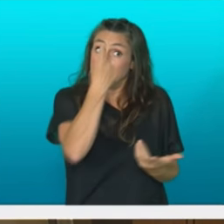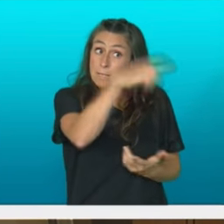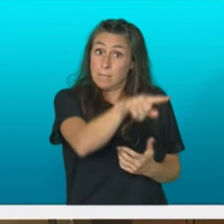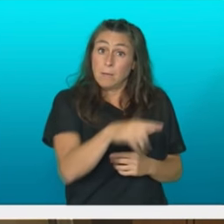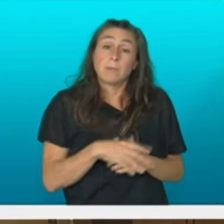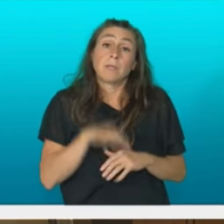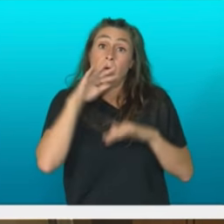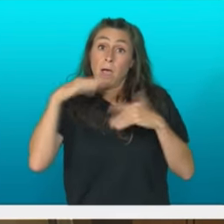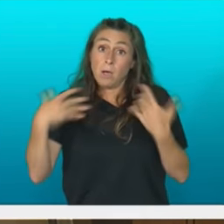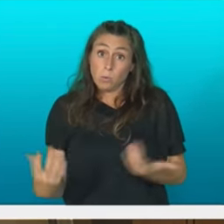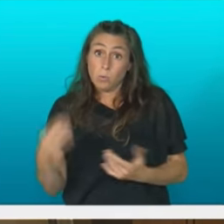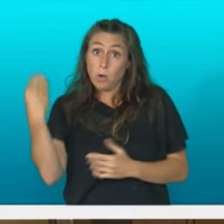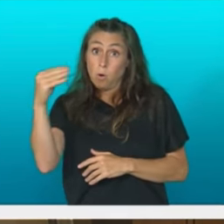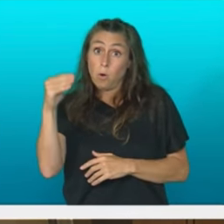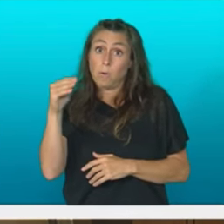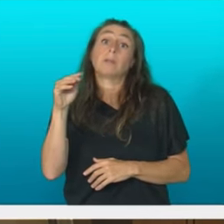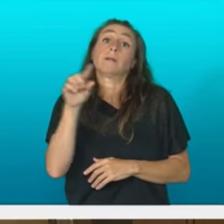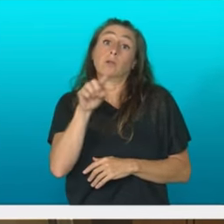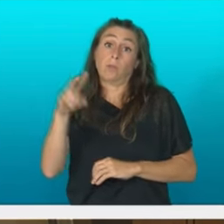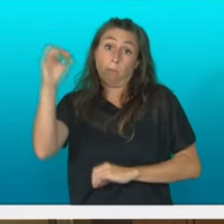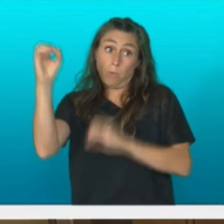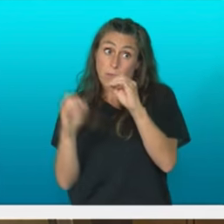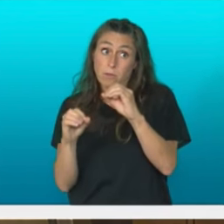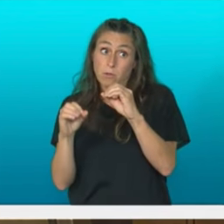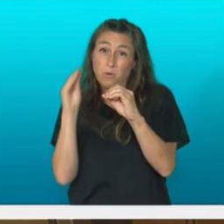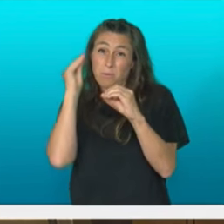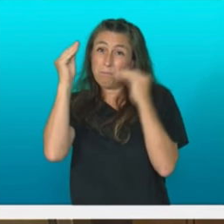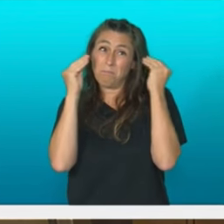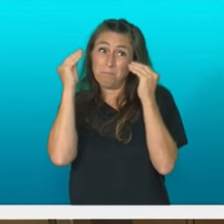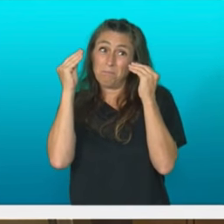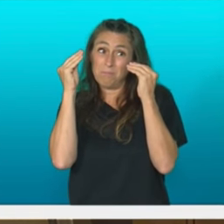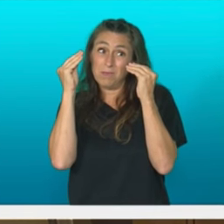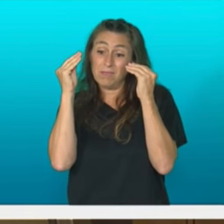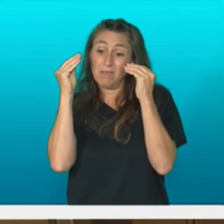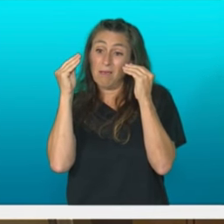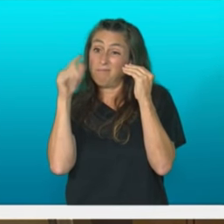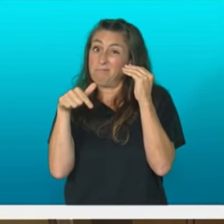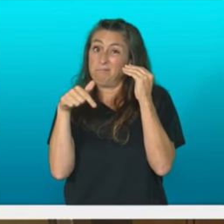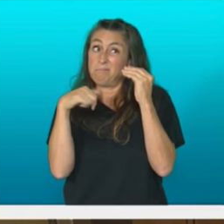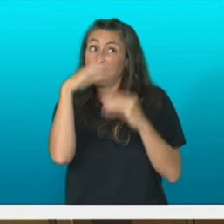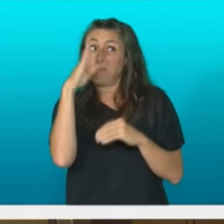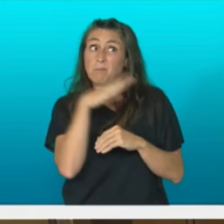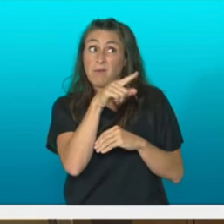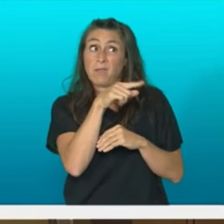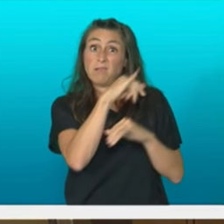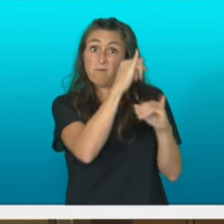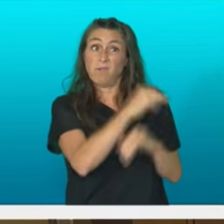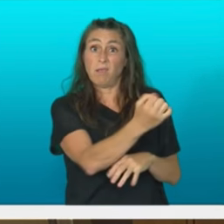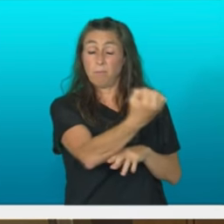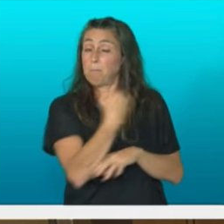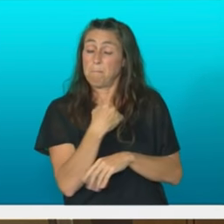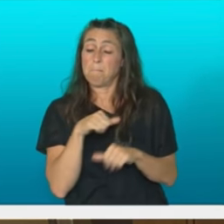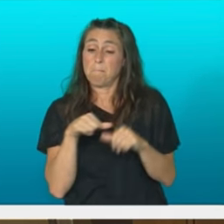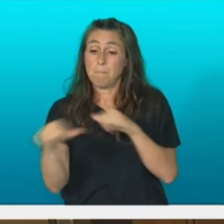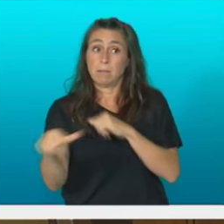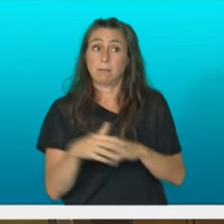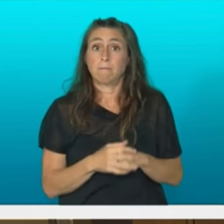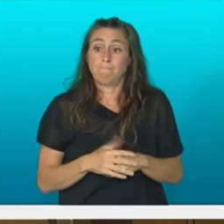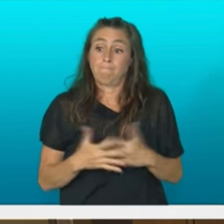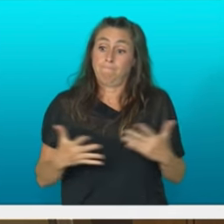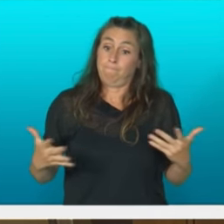euneko amabiak baino ez duela uste mere gurasoak baino zoriontsuagoa izango den nik horrekare agian